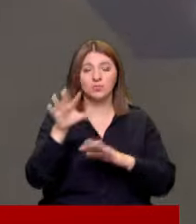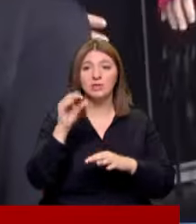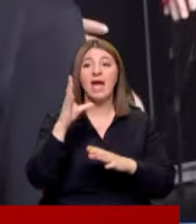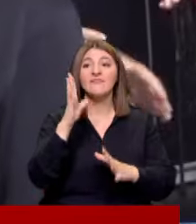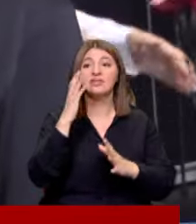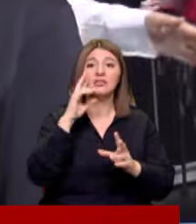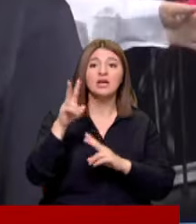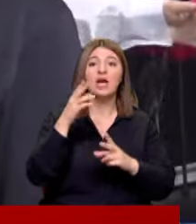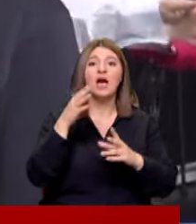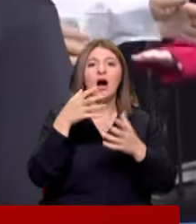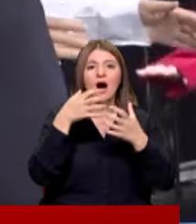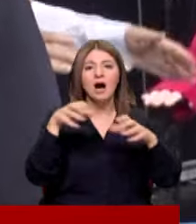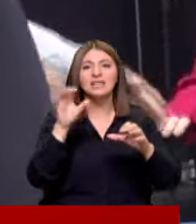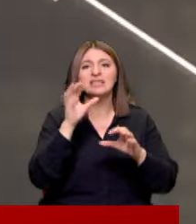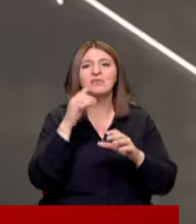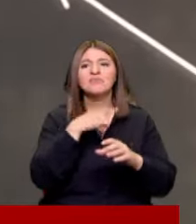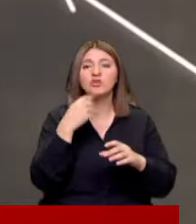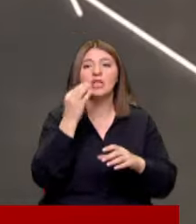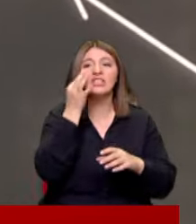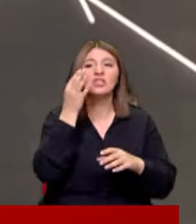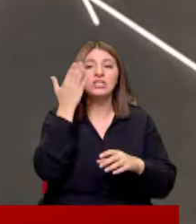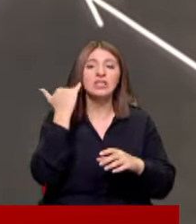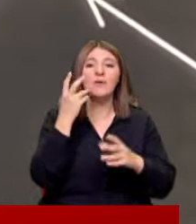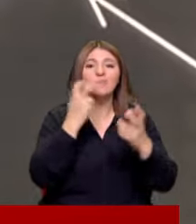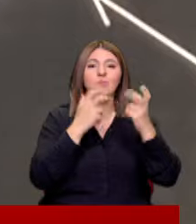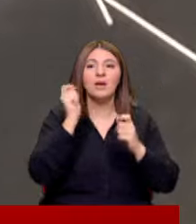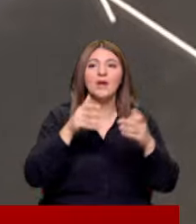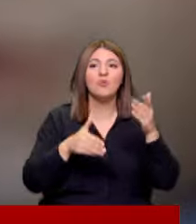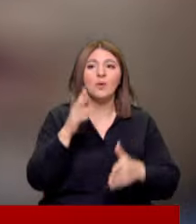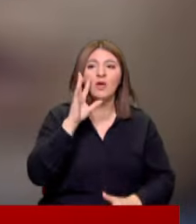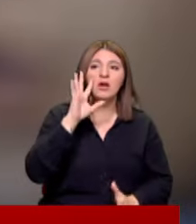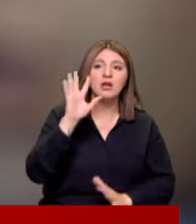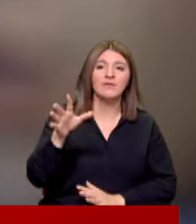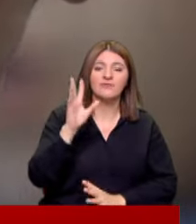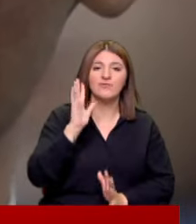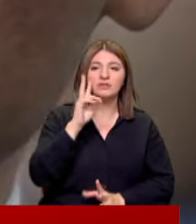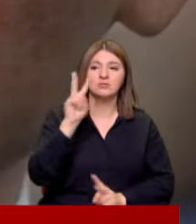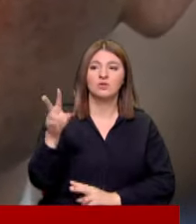ilgiyi ayırt edilmesi güç cilde sahip olan ve mimik yapan robotlar gördü